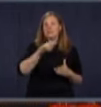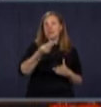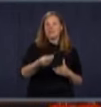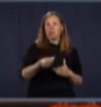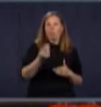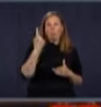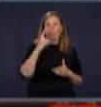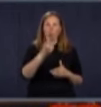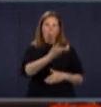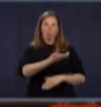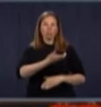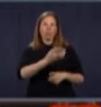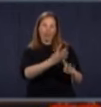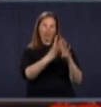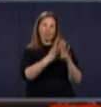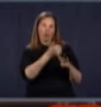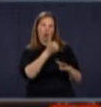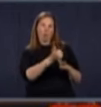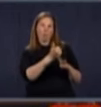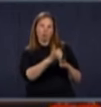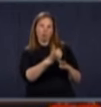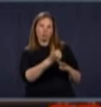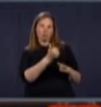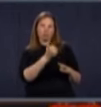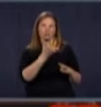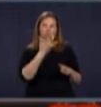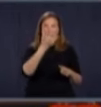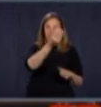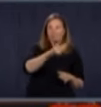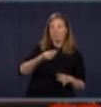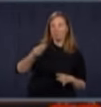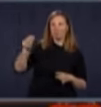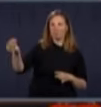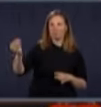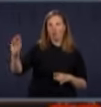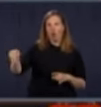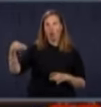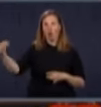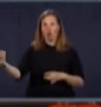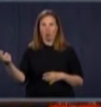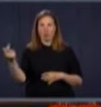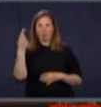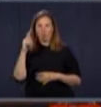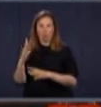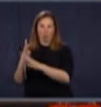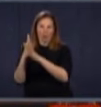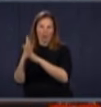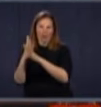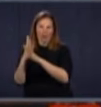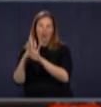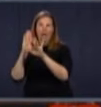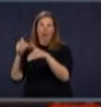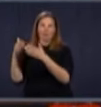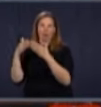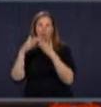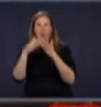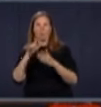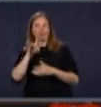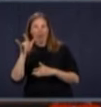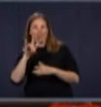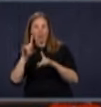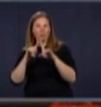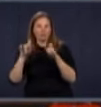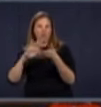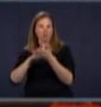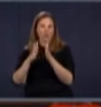règlement prévoit que le gouvernement peut puiser dans le fonds pour rembourser les clients et ensuite se tourner vers les transporteurs. Et ensuite, le gouvernement peut se